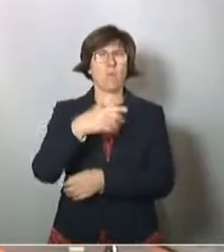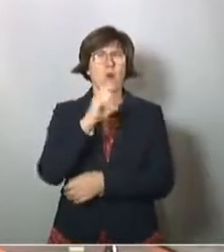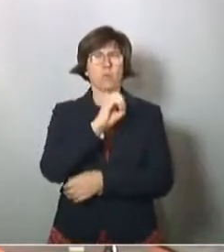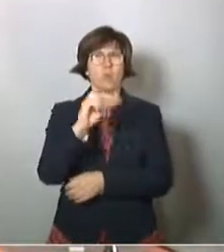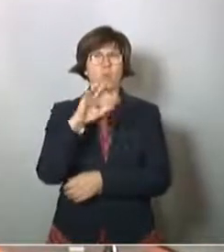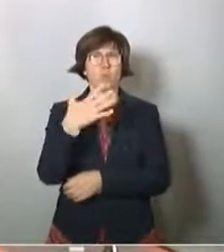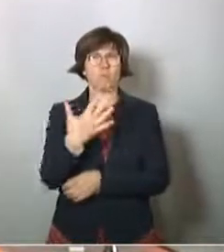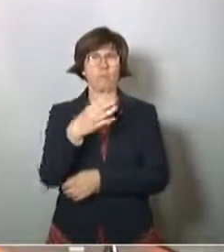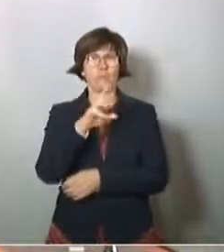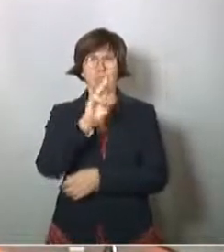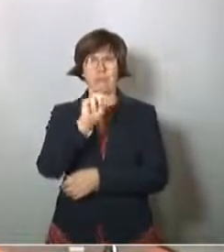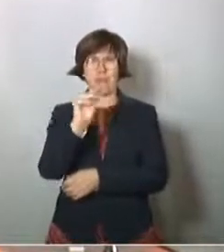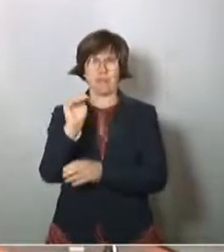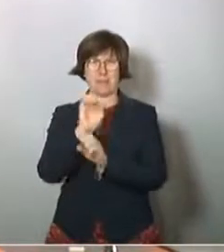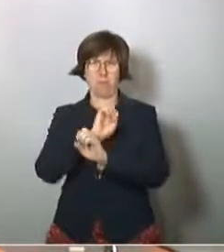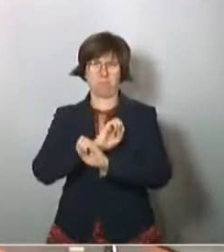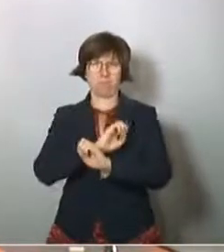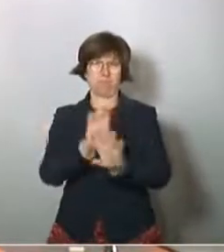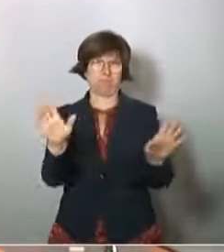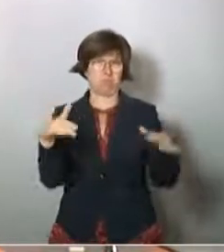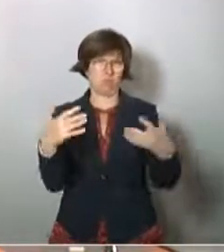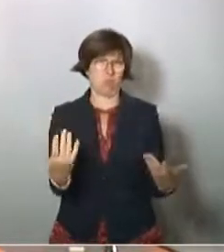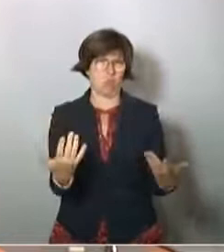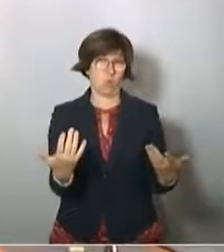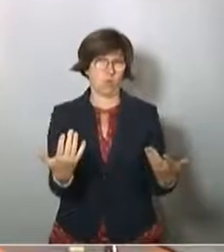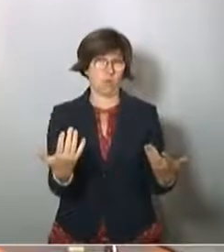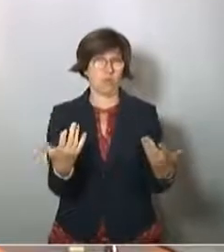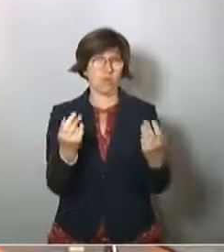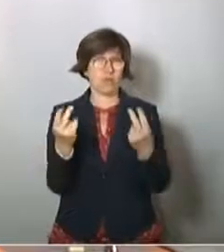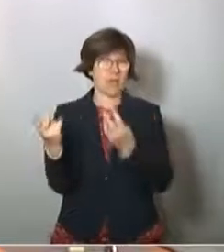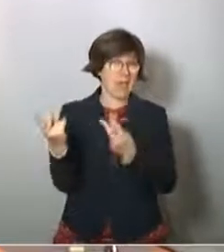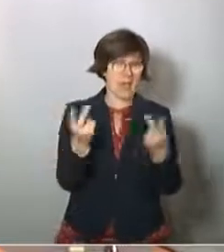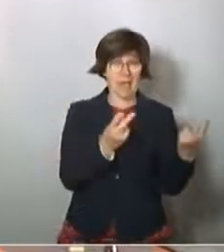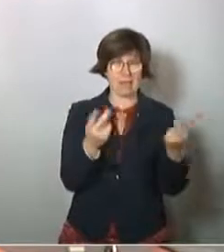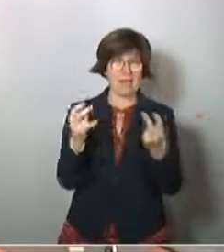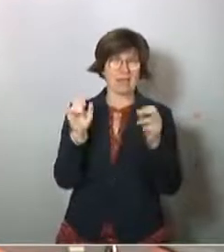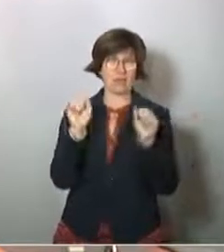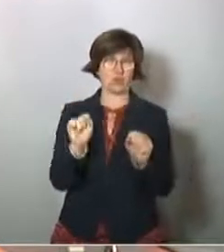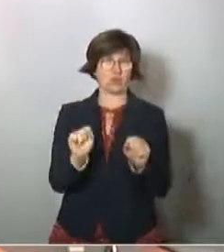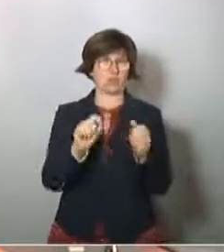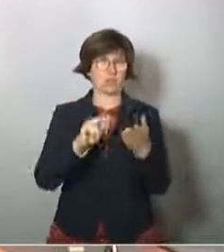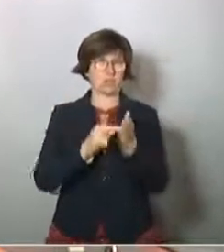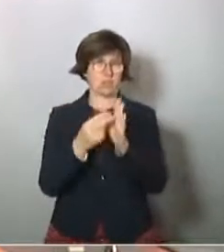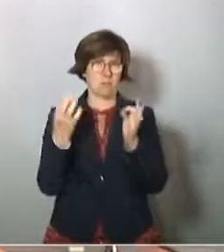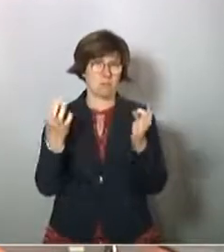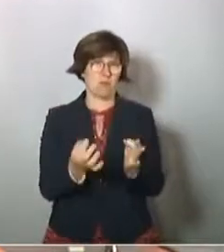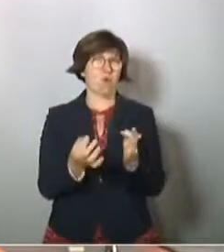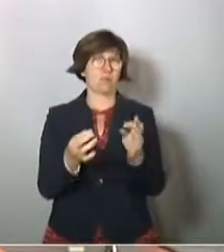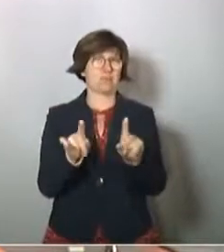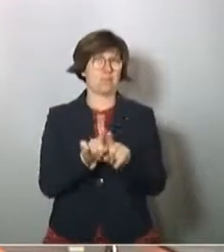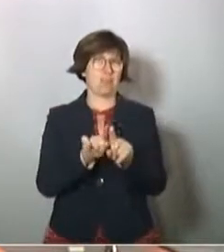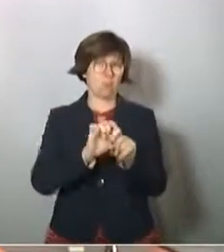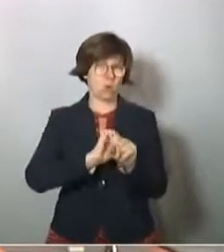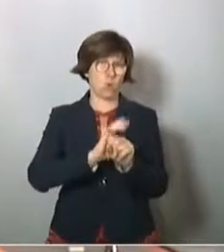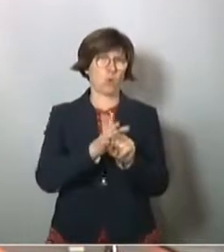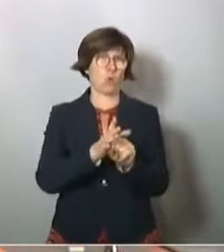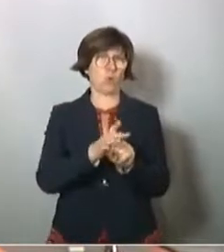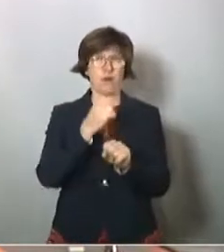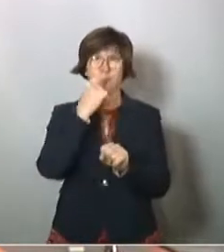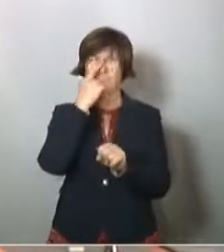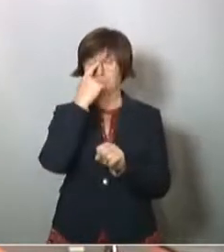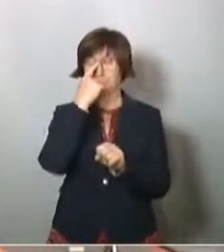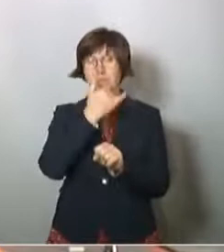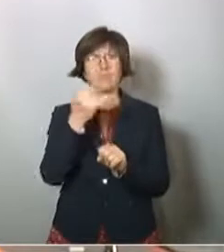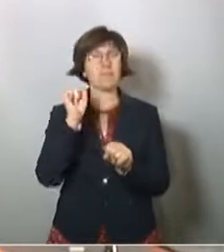Millimeter verbreitet wird. Also man hier auch die ähnlichen Schutzvorkehrungen braucht wie bei Corona. Wie kann es